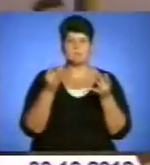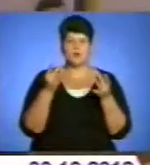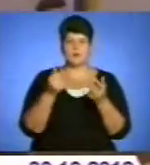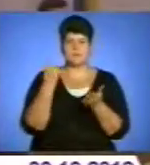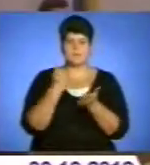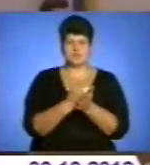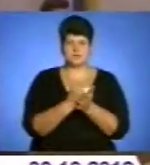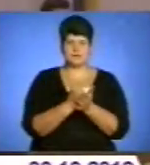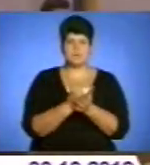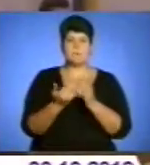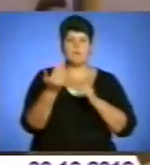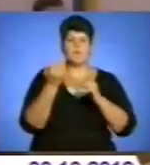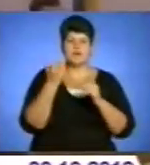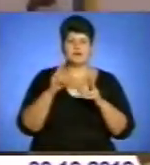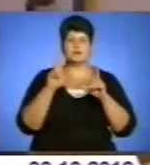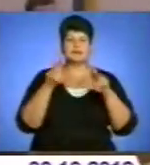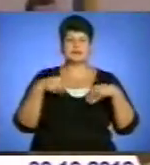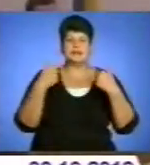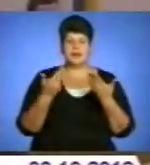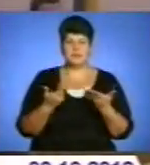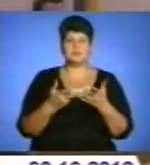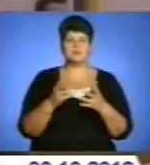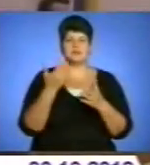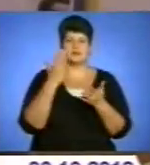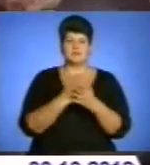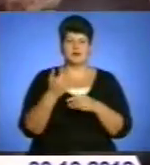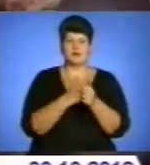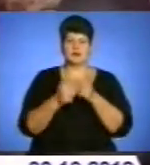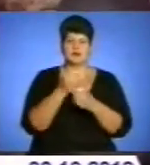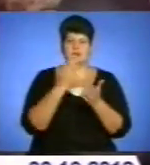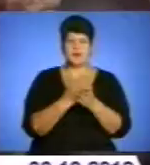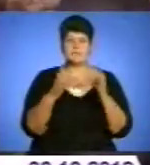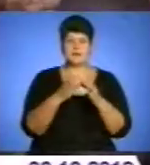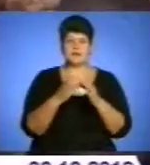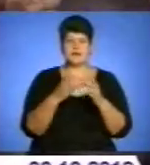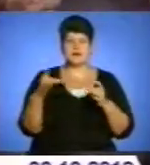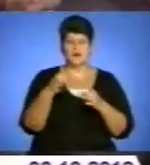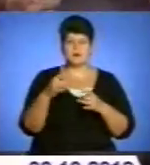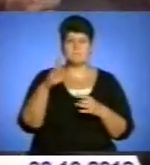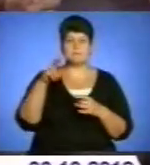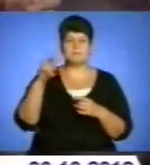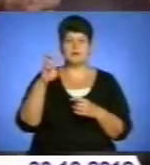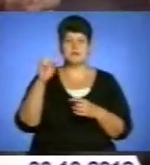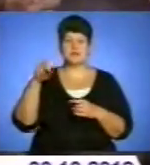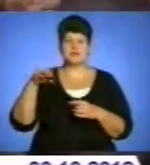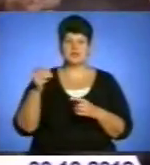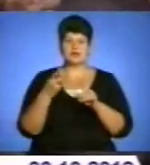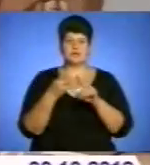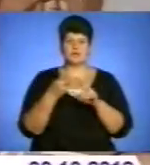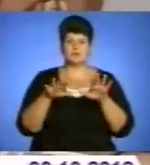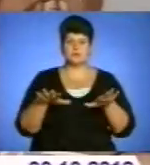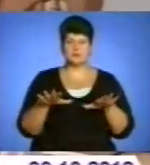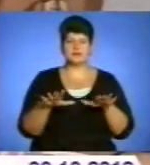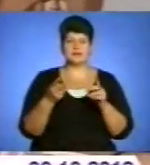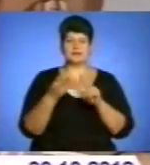За попередніми даними ЦВК, лідерську позицію тримає партія регіонів. Батьківщина займає другу позицію. На третьому місці комуністи.